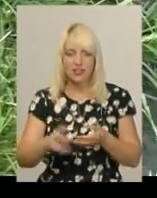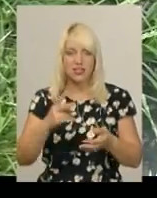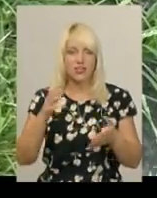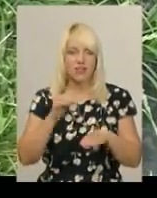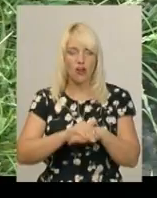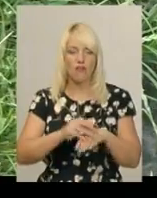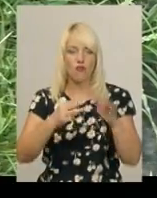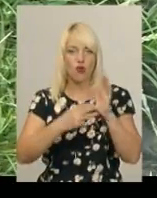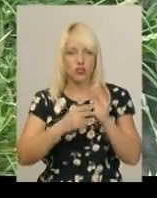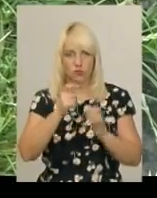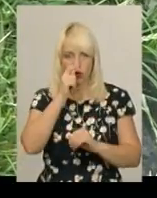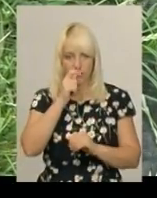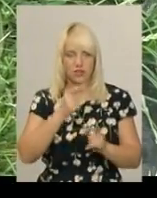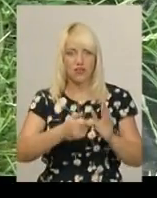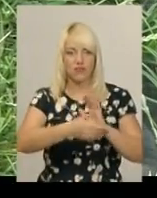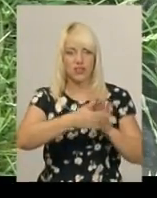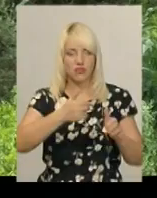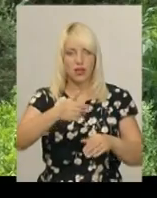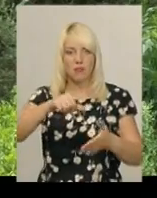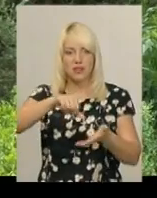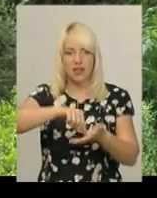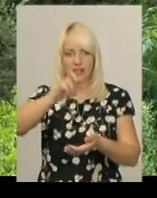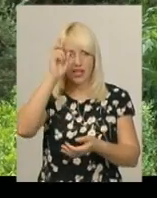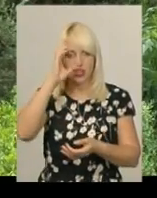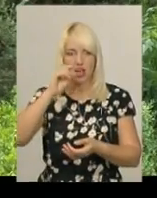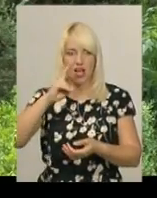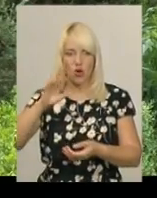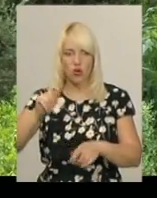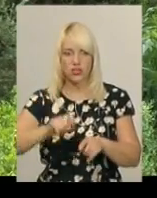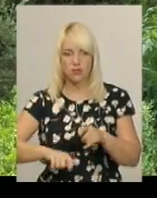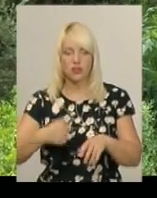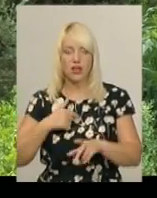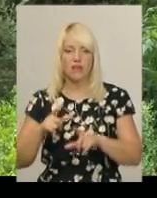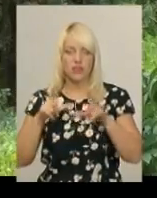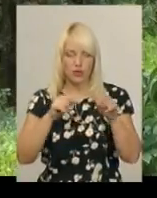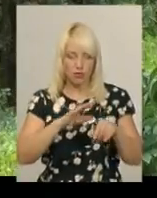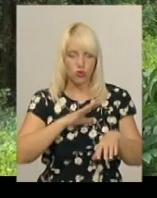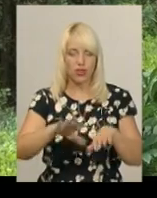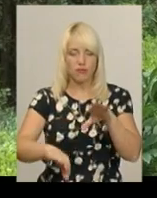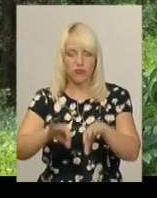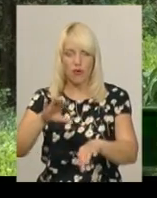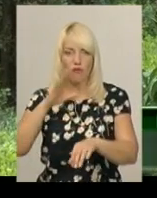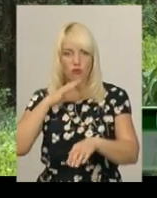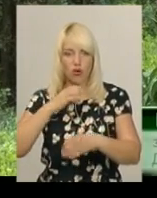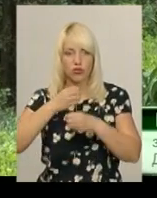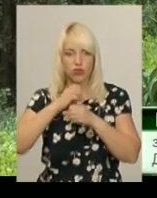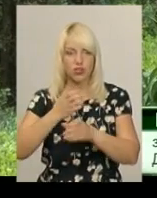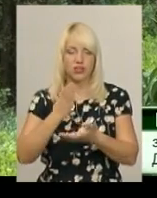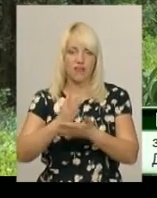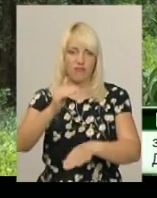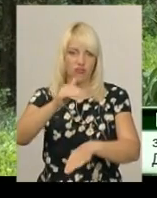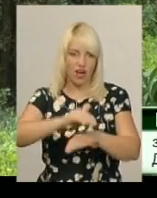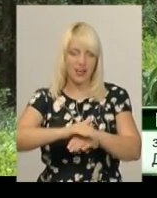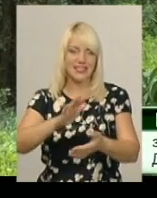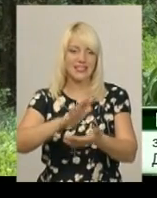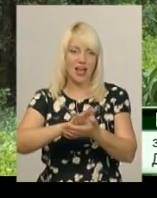викликали представника Держекоінспекції в області. Виїжджав наш інспектор, проведено відбір проб. Дійсно, є факти з забруднення річок. Це